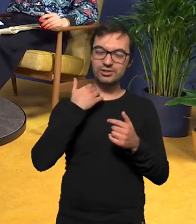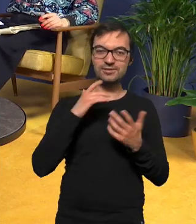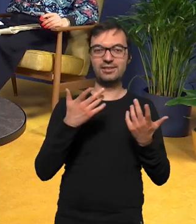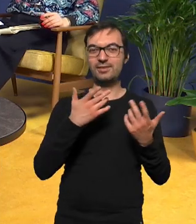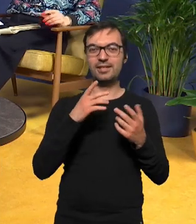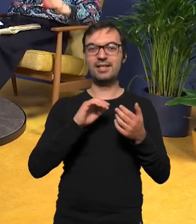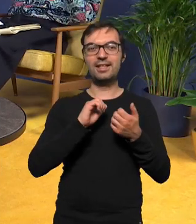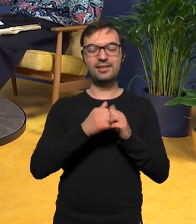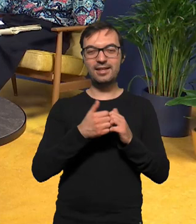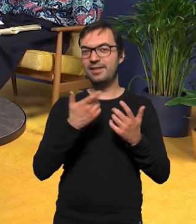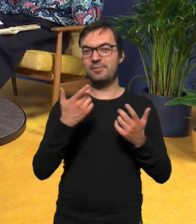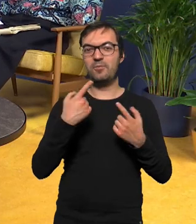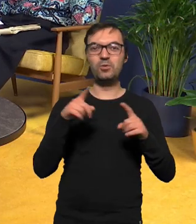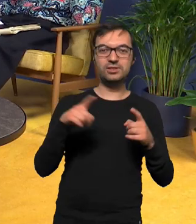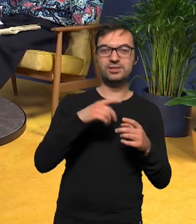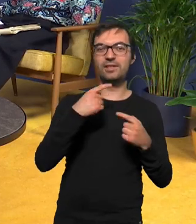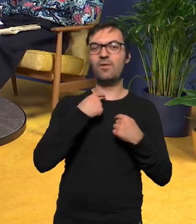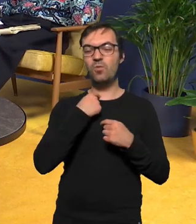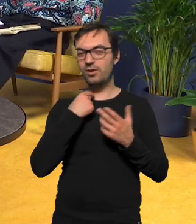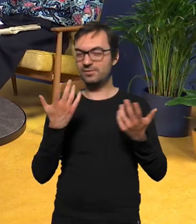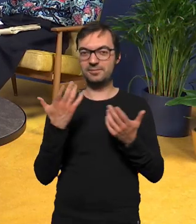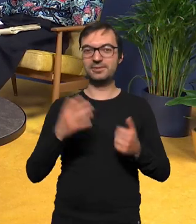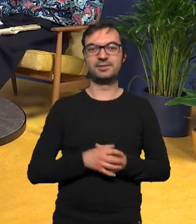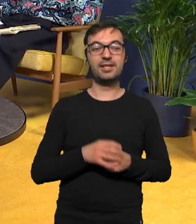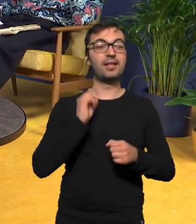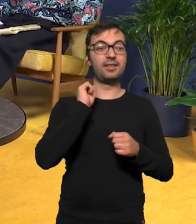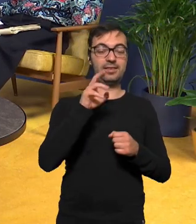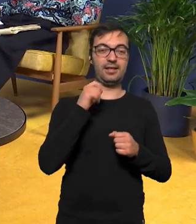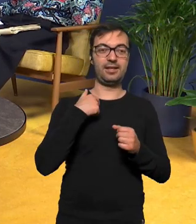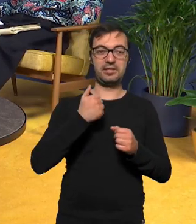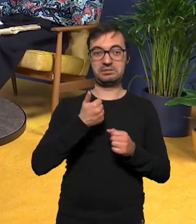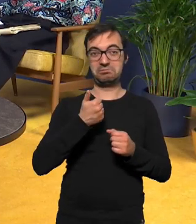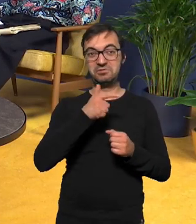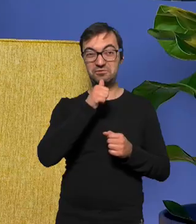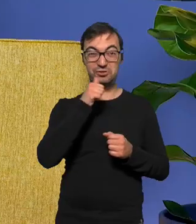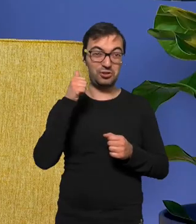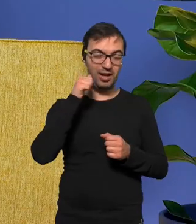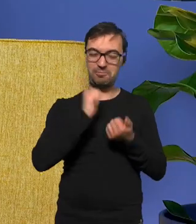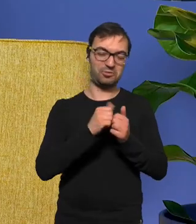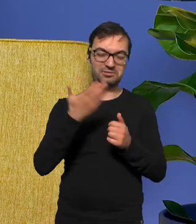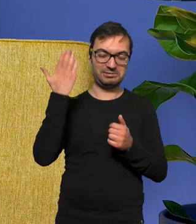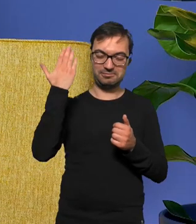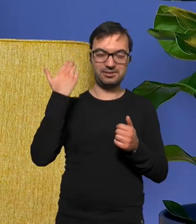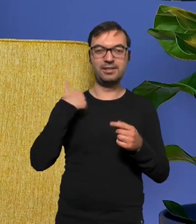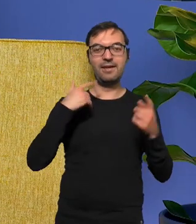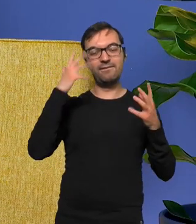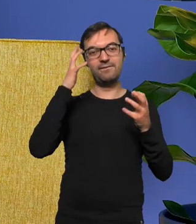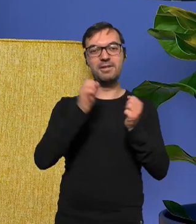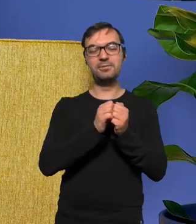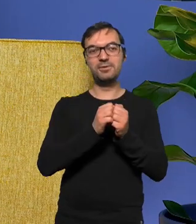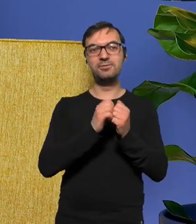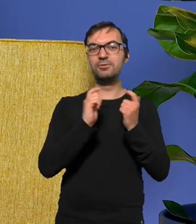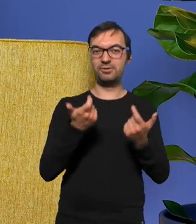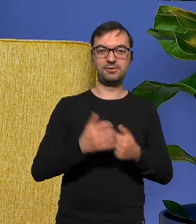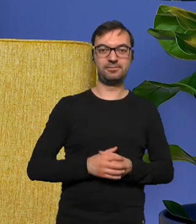wokalach zniekształcenia takie muzyczne ja kilka dni temu a może wczoraj nawet wymyśliłem że to jest takie